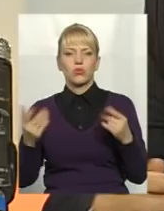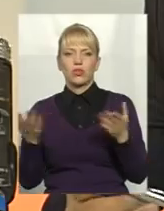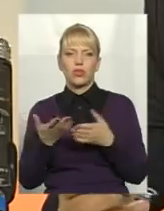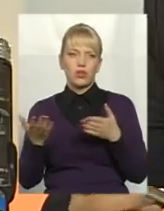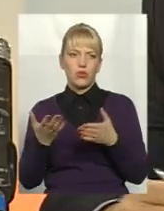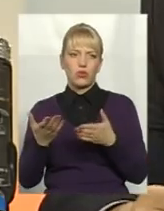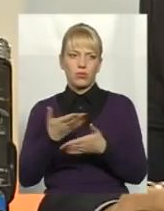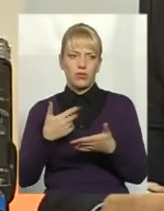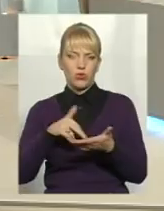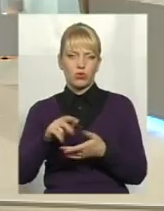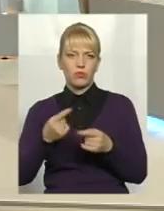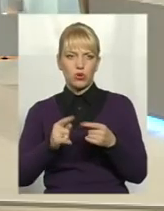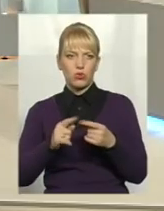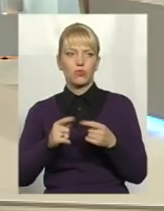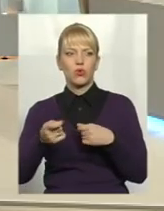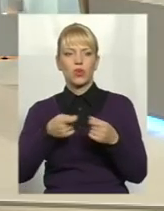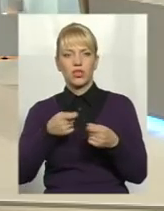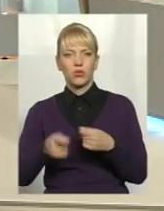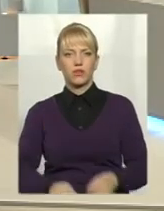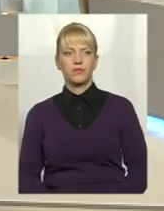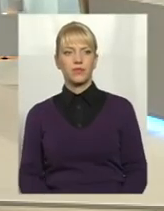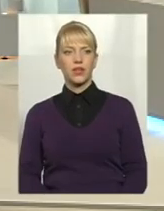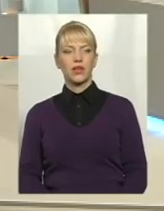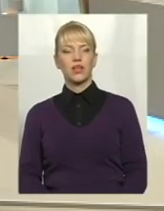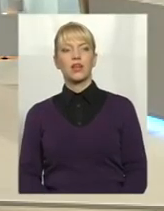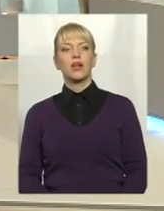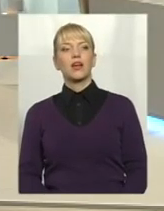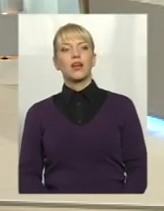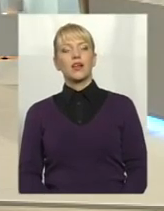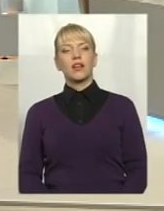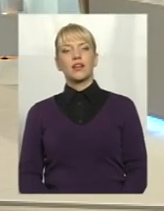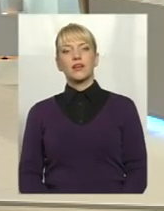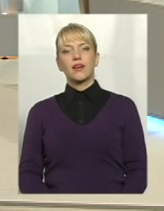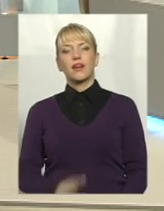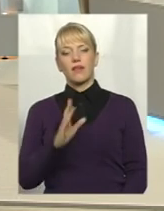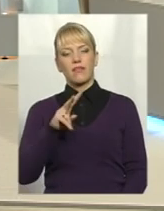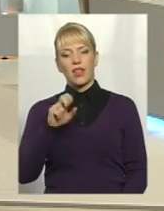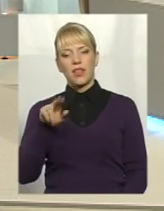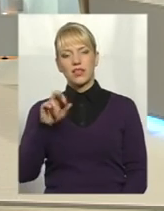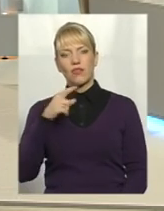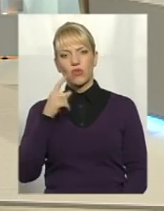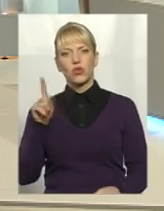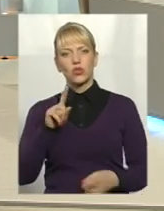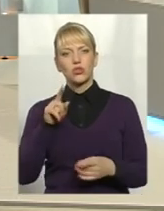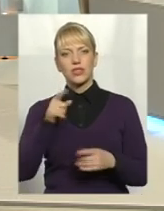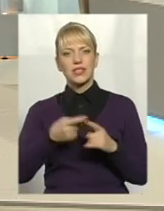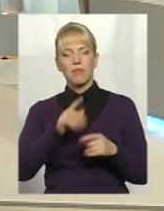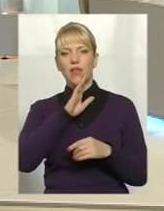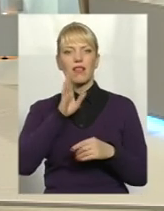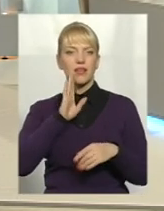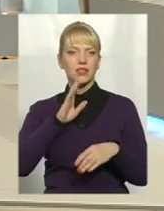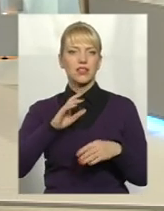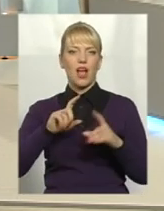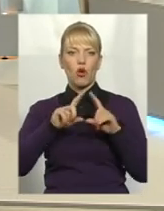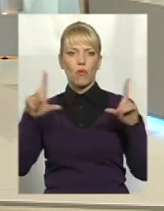виходить на тому ринку. Пан Владислав вже не зазначав, що їм трошки легше, тому що і материнська компанія швейцарська